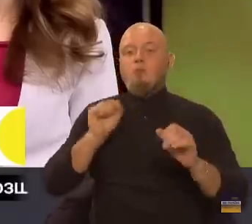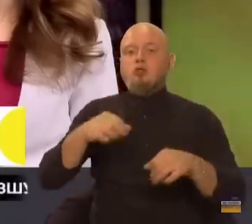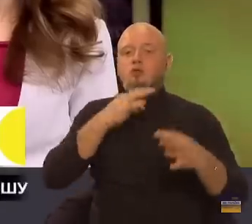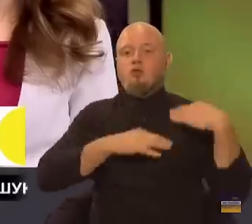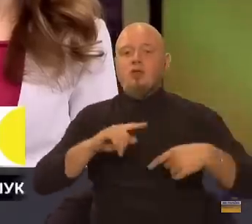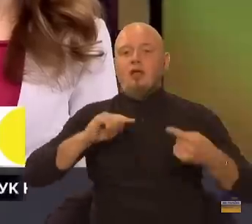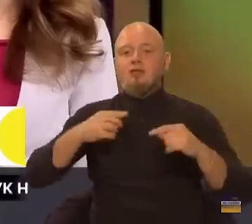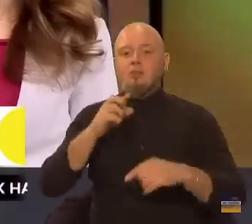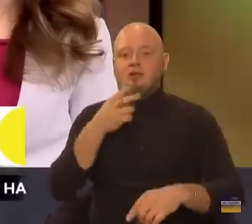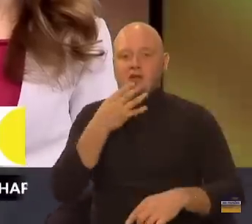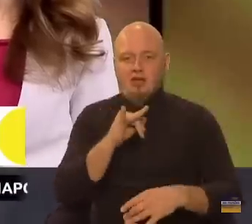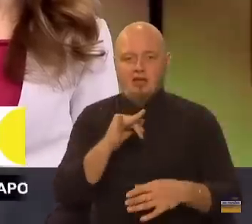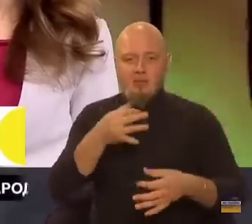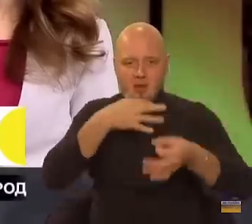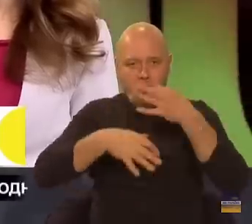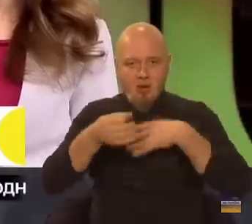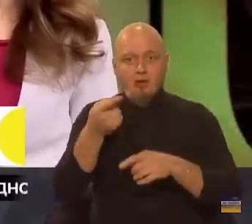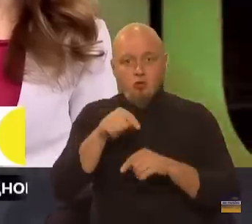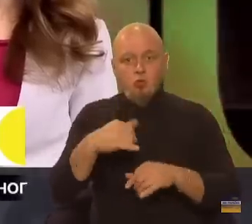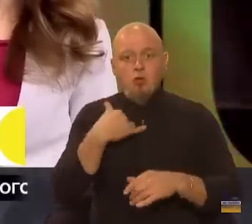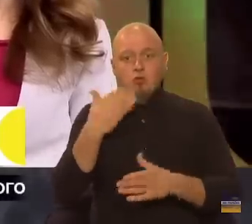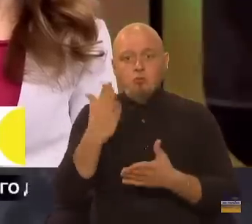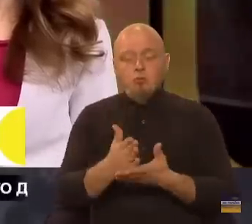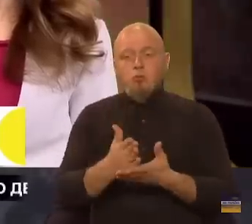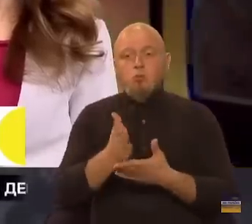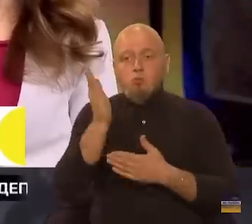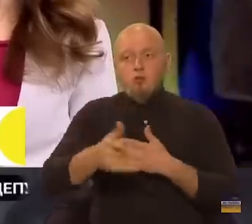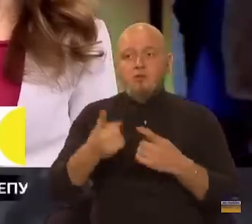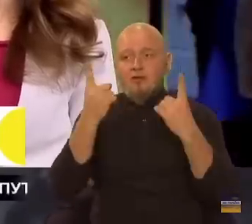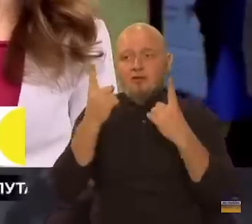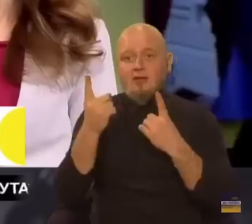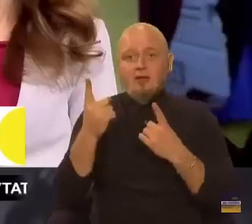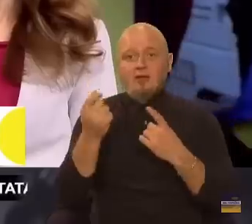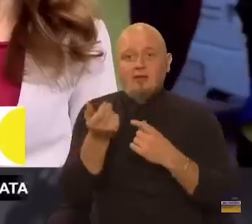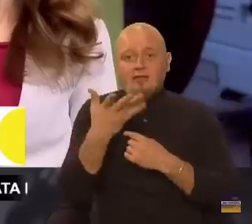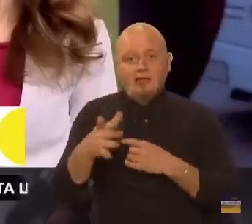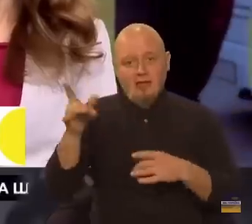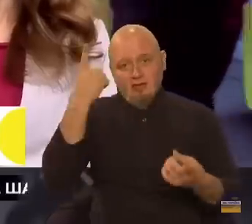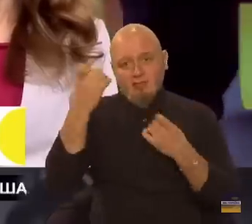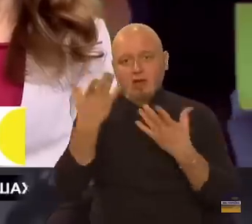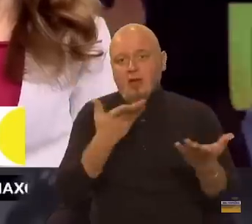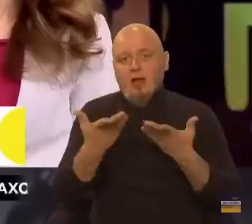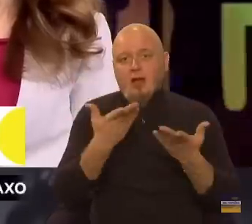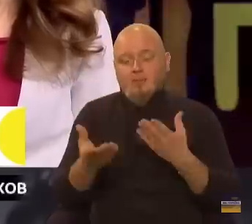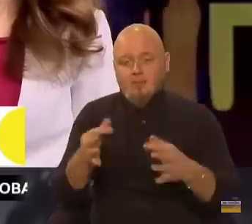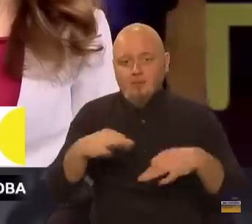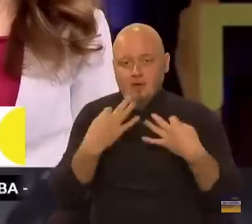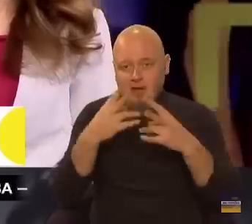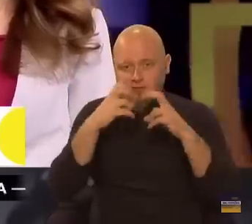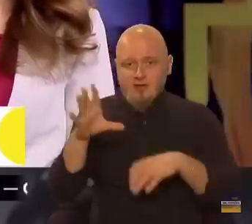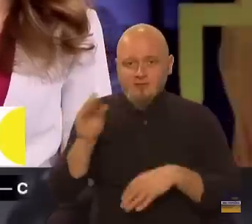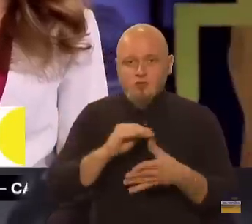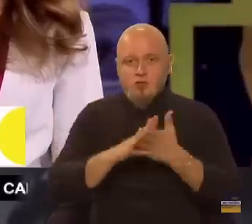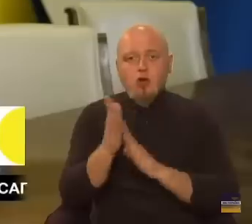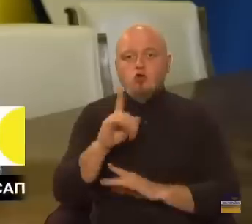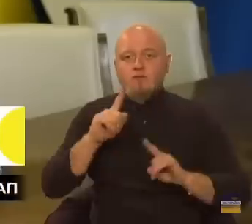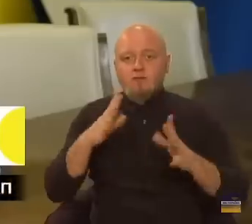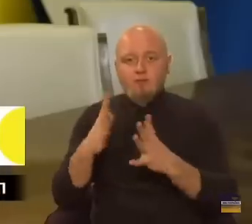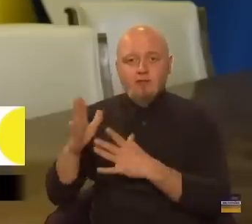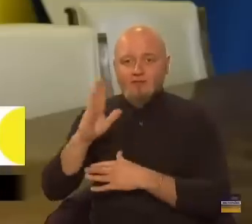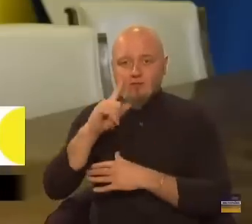І тоді в нас буде великий масив інформації, який дозволятиме аналізувати всю ситуацію, що відбувається в країні.